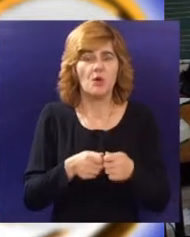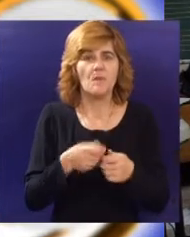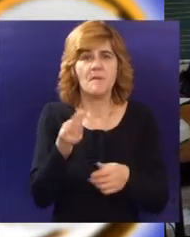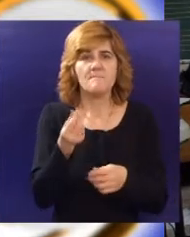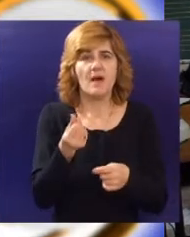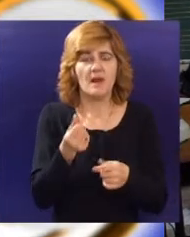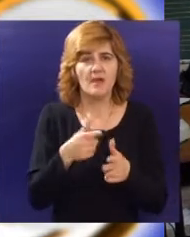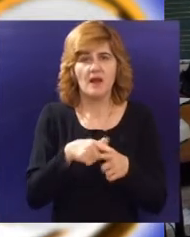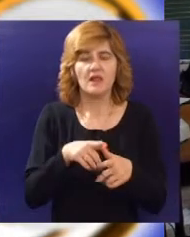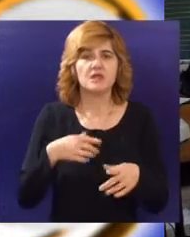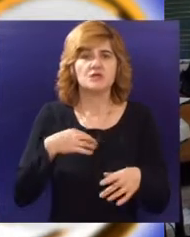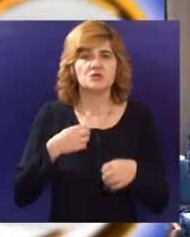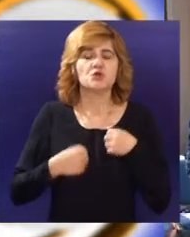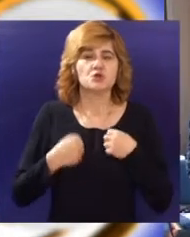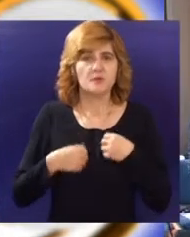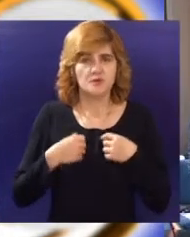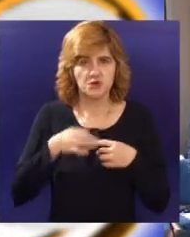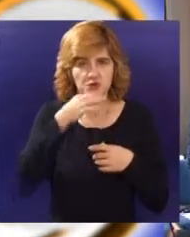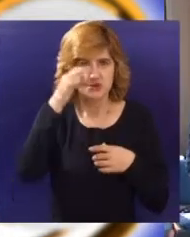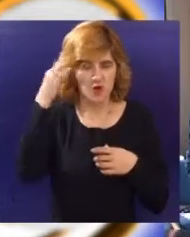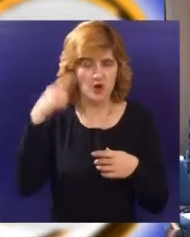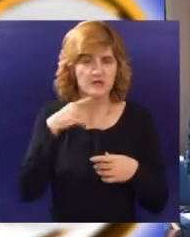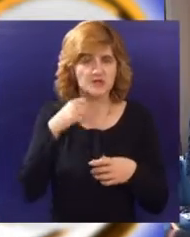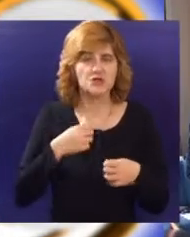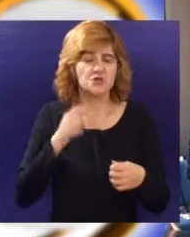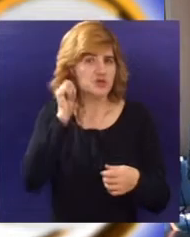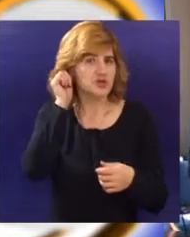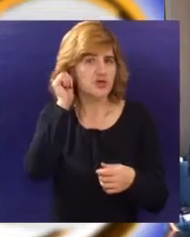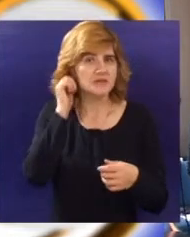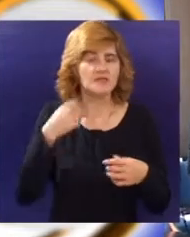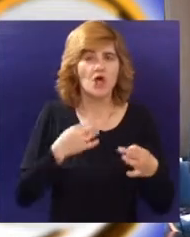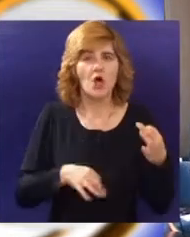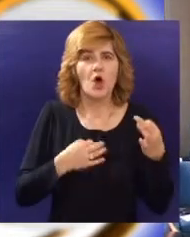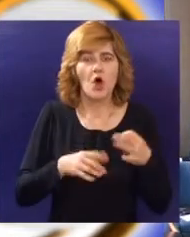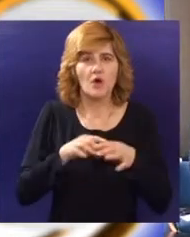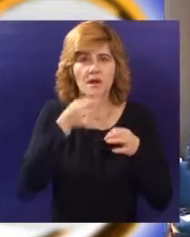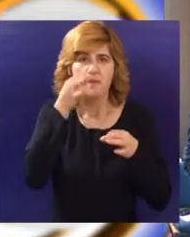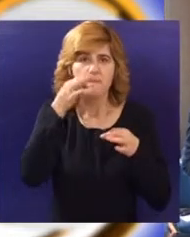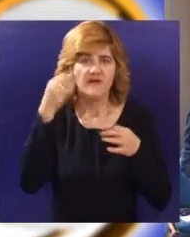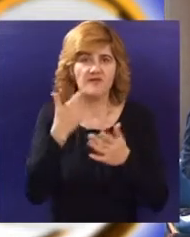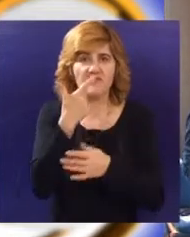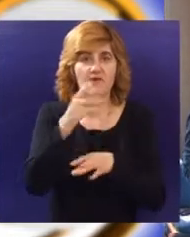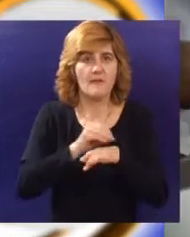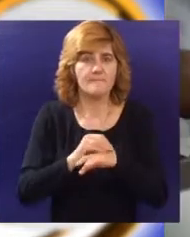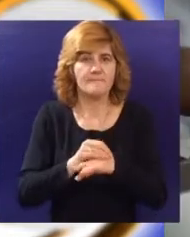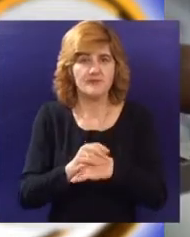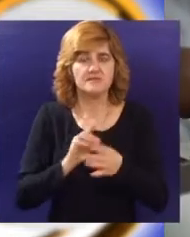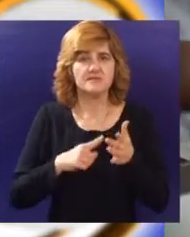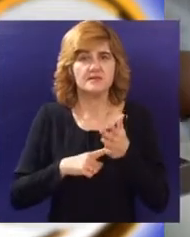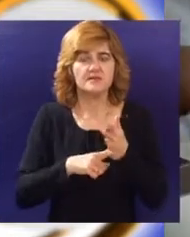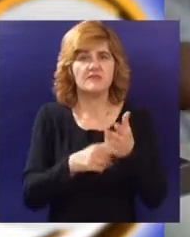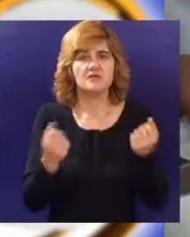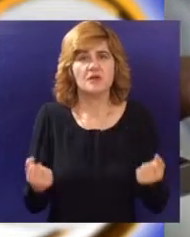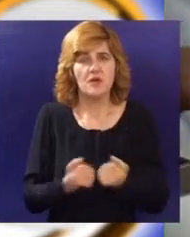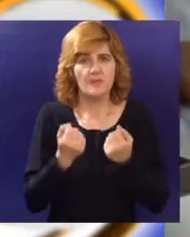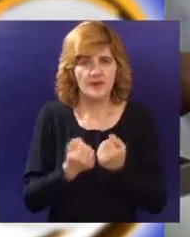koju čine subotički solisti i ženski i omladinski hor više od dva meseca pripremaju se, kako oni kažu, za jedan pod